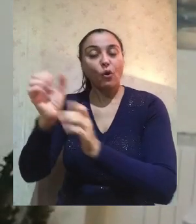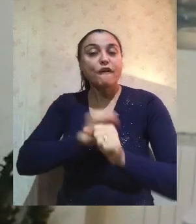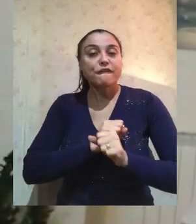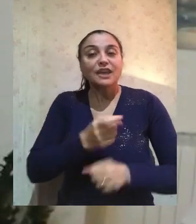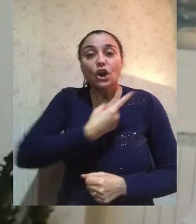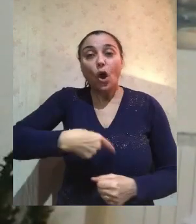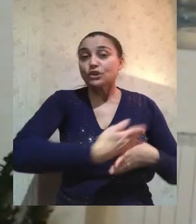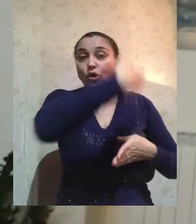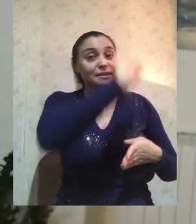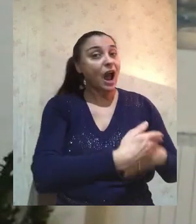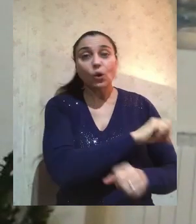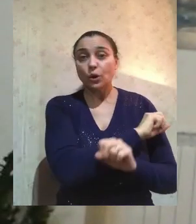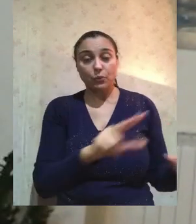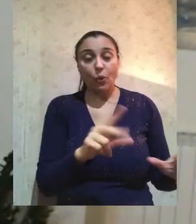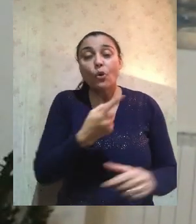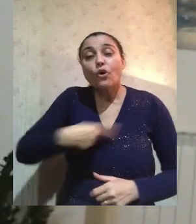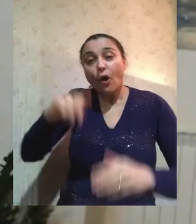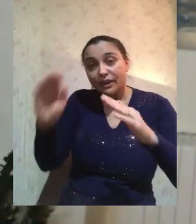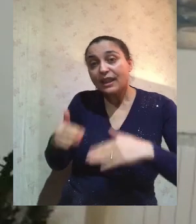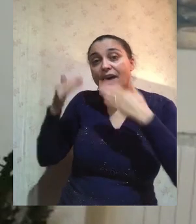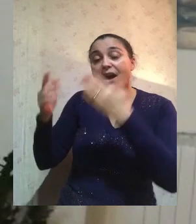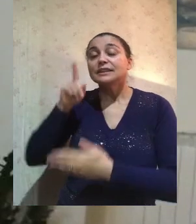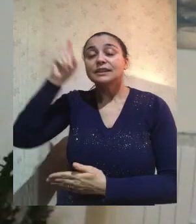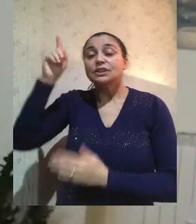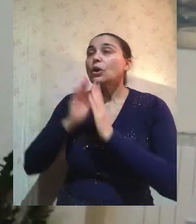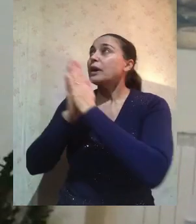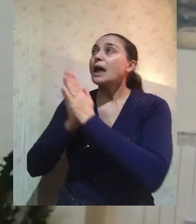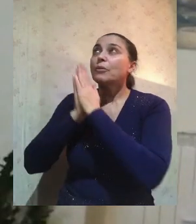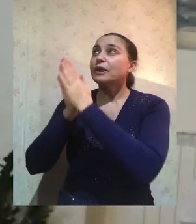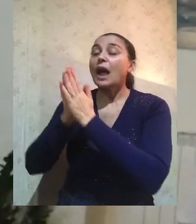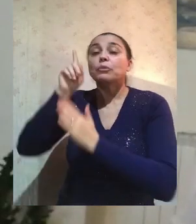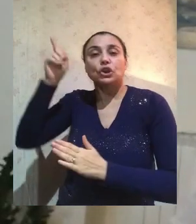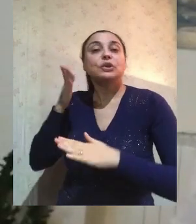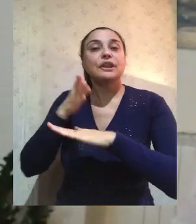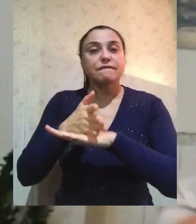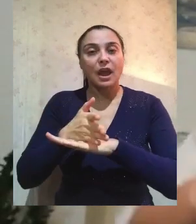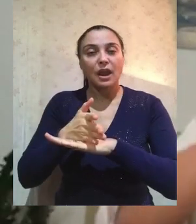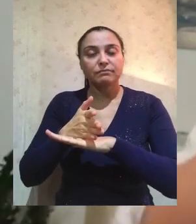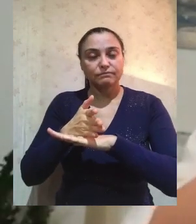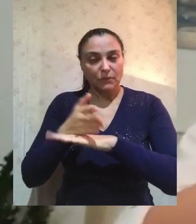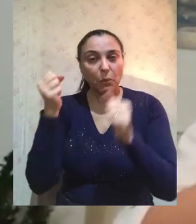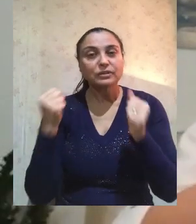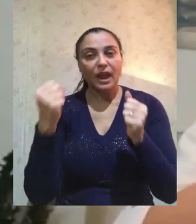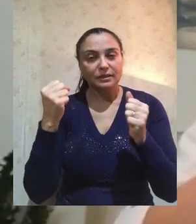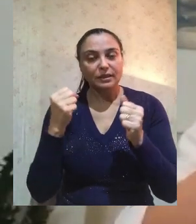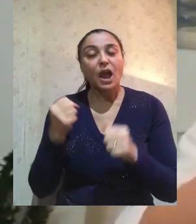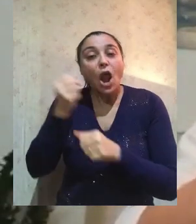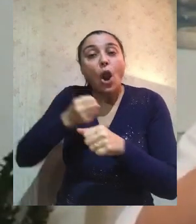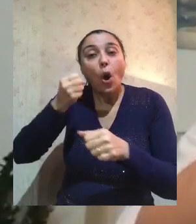ostacoli e arriveremo davanti a Gesù nella preghiera il Signore opera per noi e come